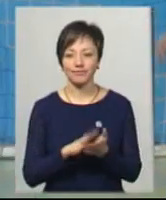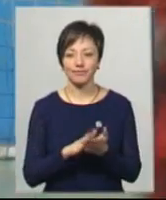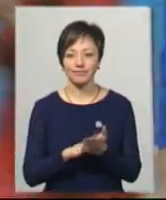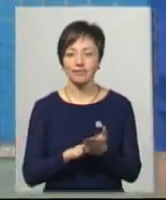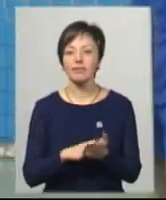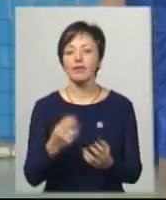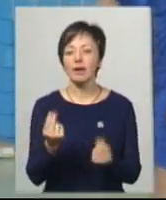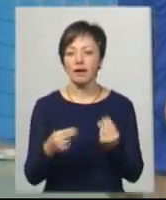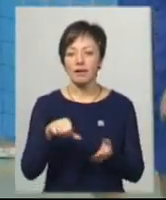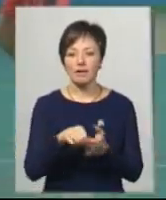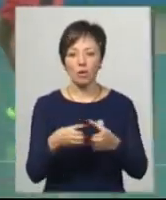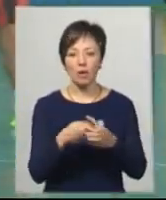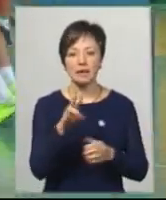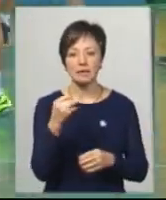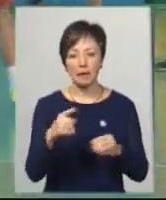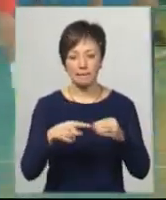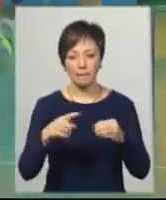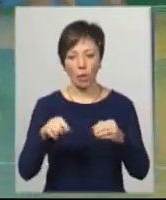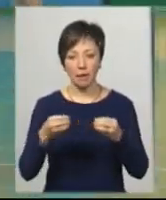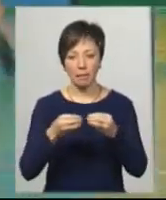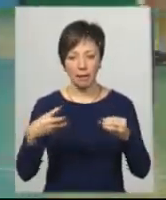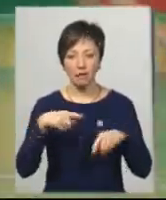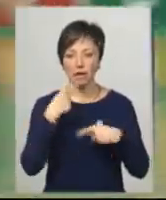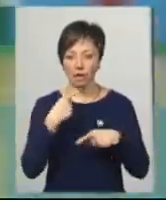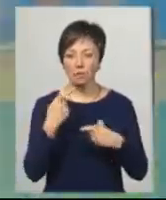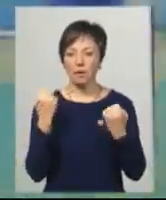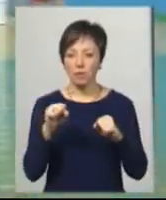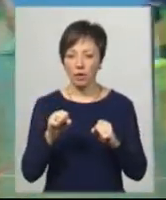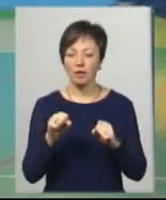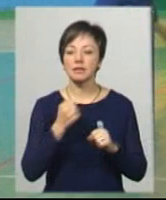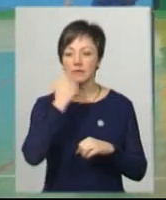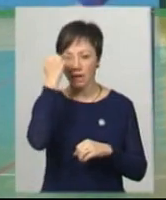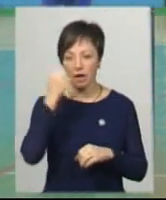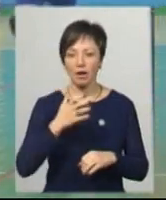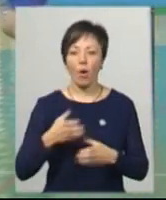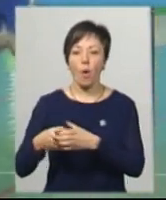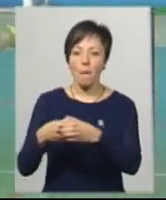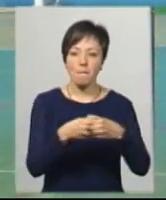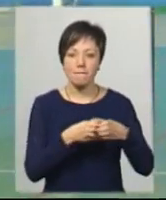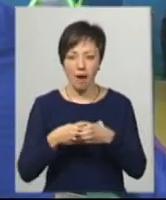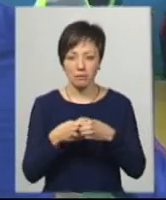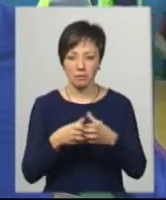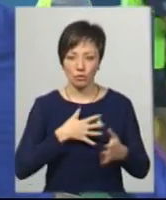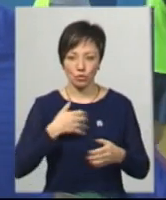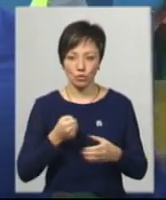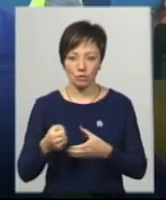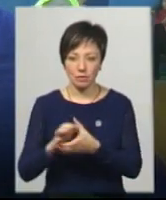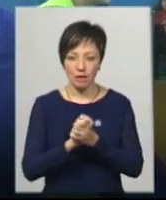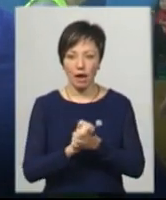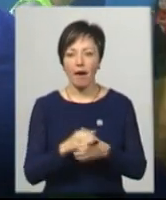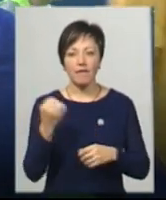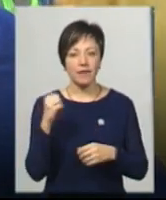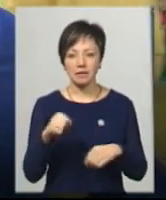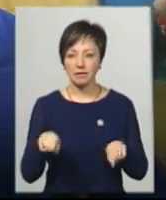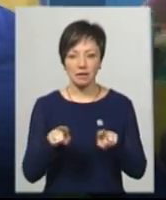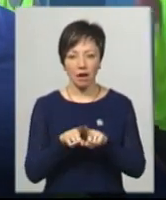Гравець команда ліцею номер 15 Олександр Рейман каже, перемогли за рахунок командного дуку. По-перше, це виграти, це була одна така